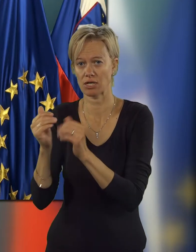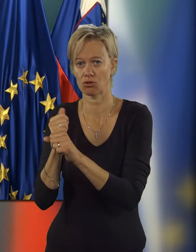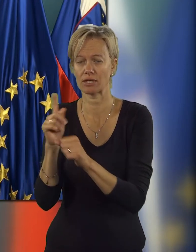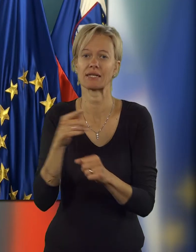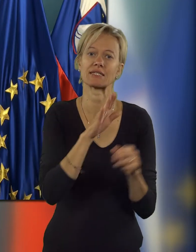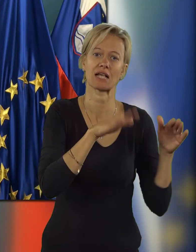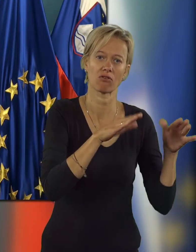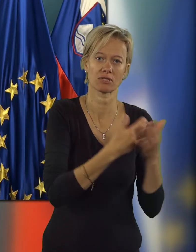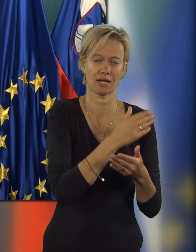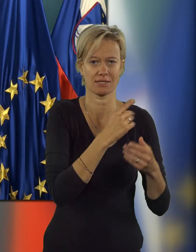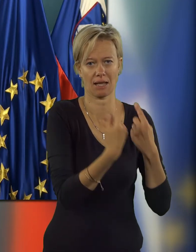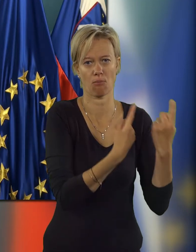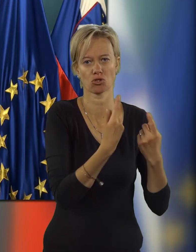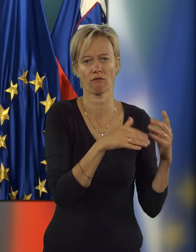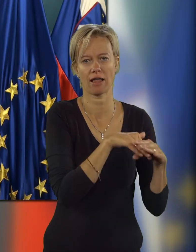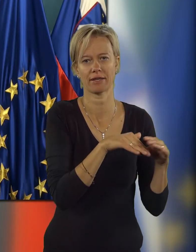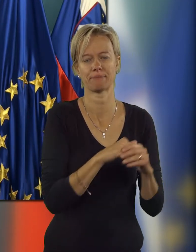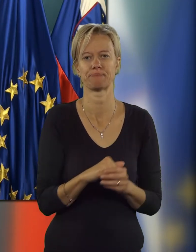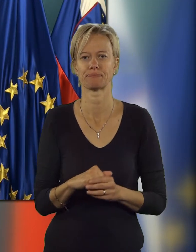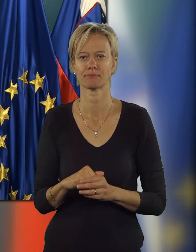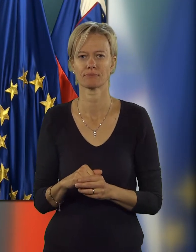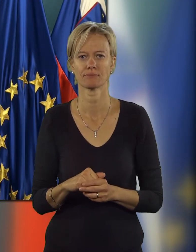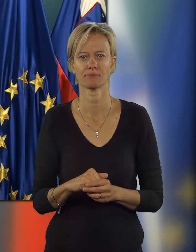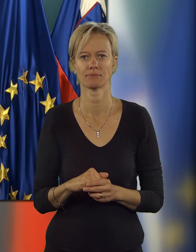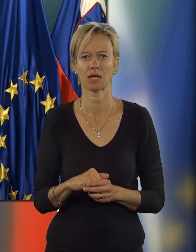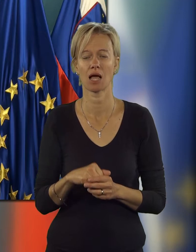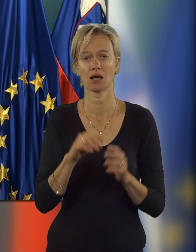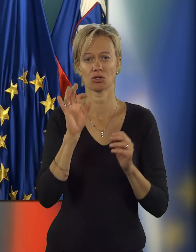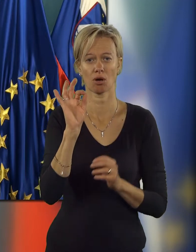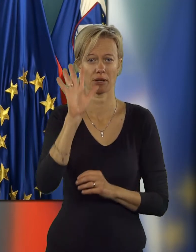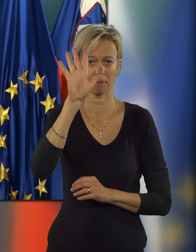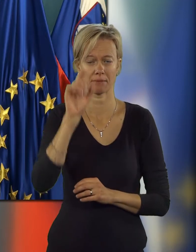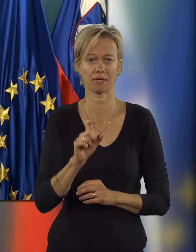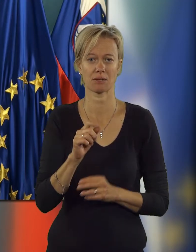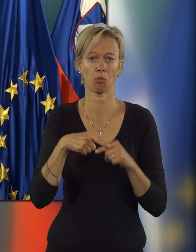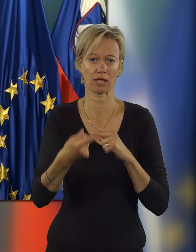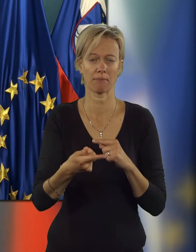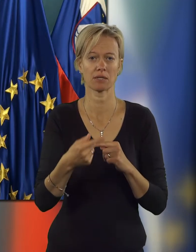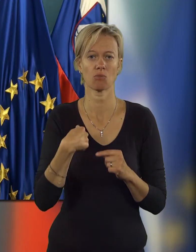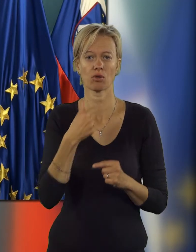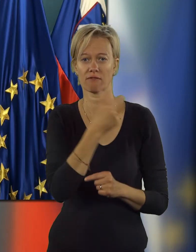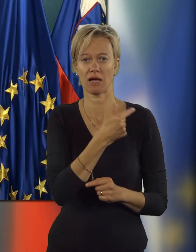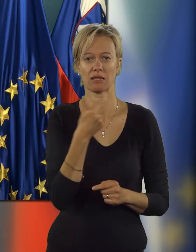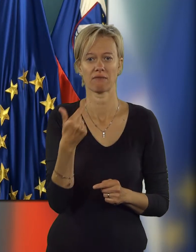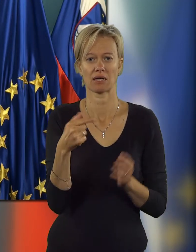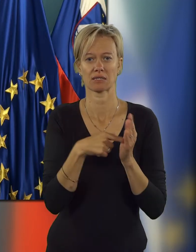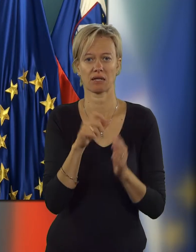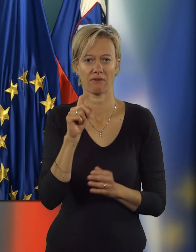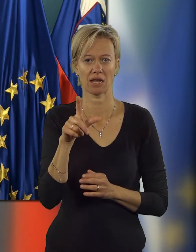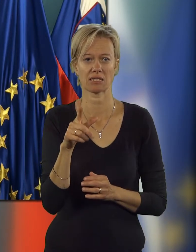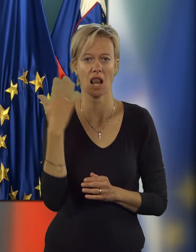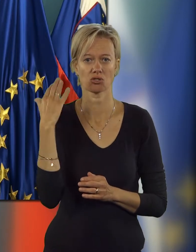socialno delo in zavodi za zaposlovanje. Torej, dobrih pet mesecev potem, ko smo 22